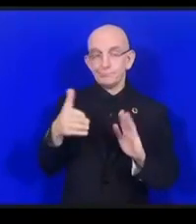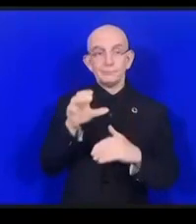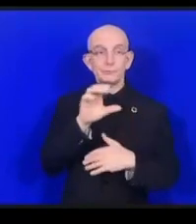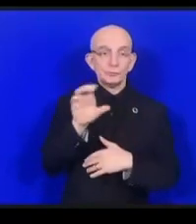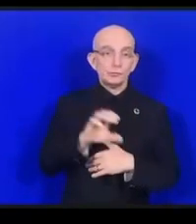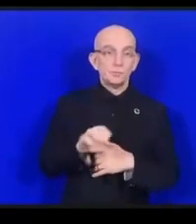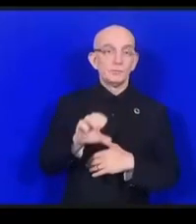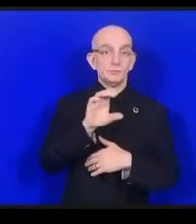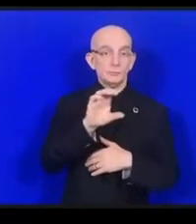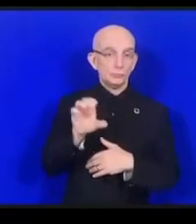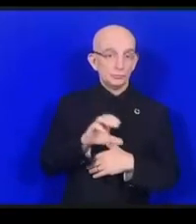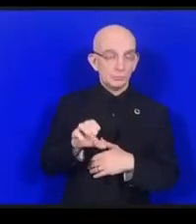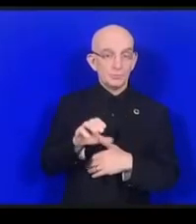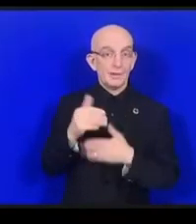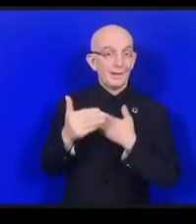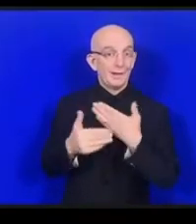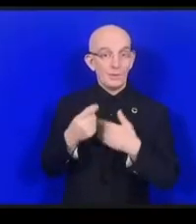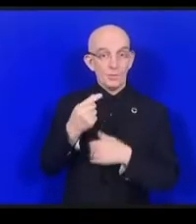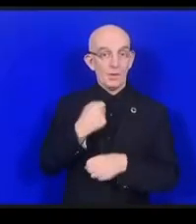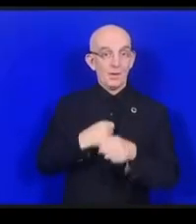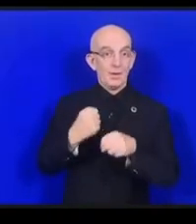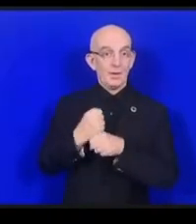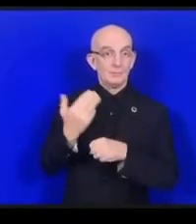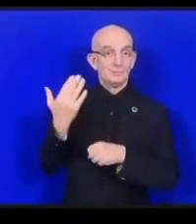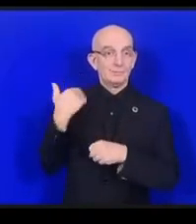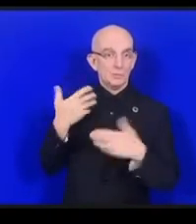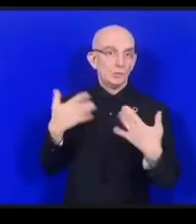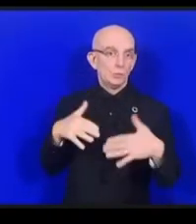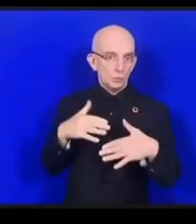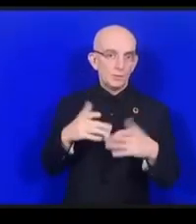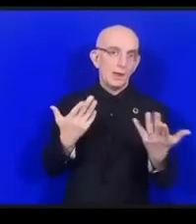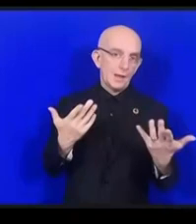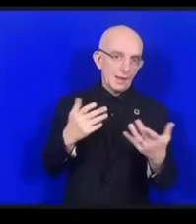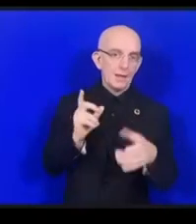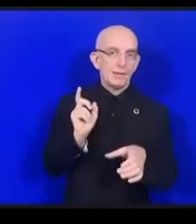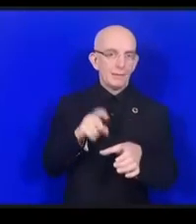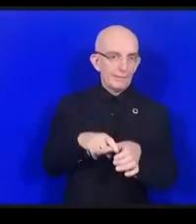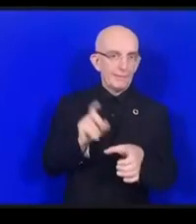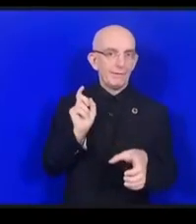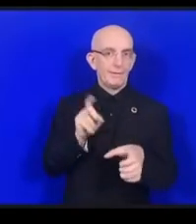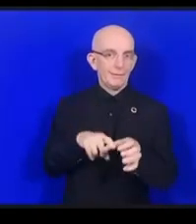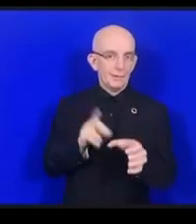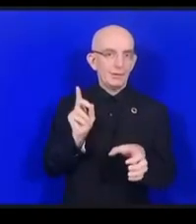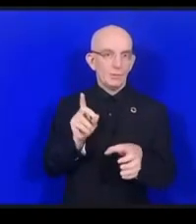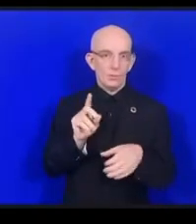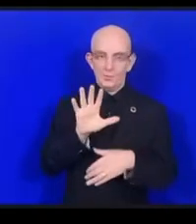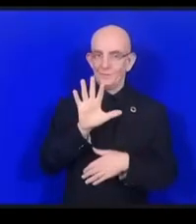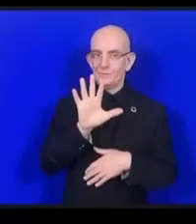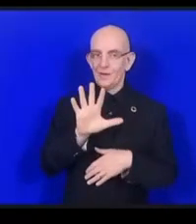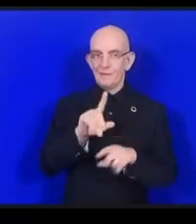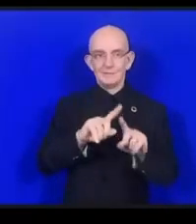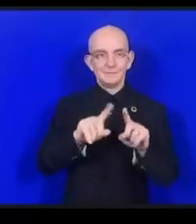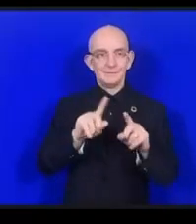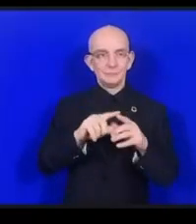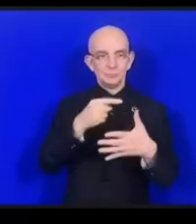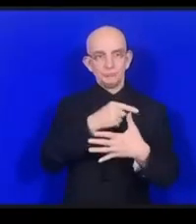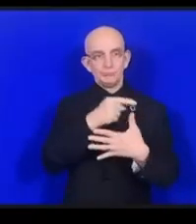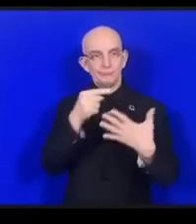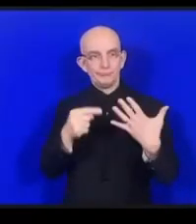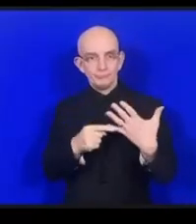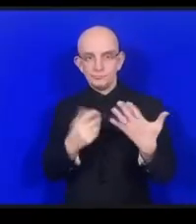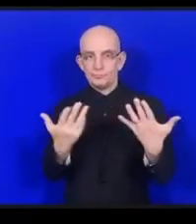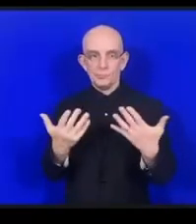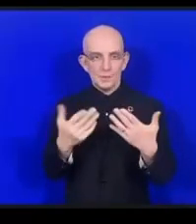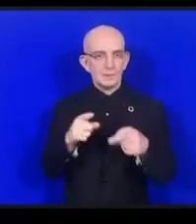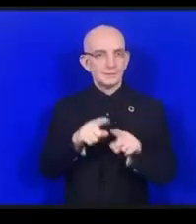5つのコンポーネントを持っています1つはキャパシテビルディングです全てのステークホルダーの人たちのための支援